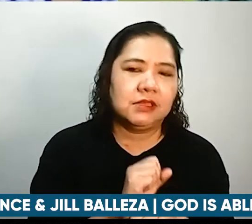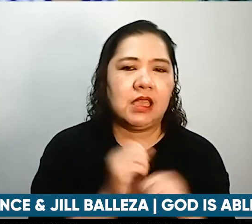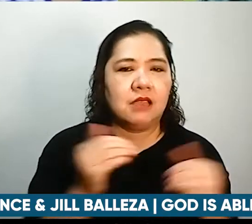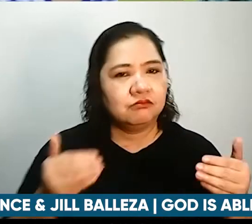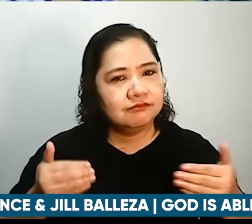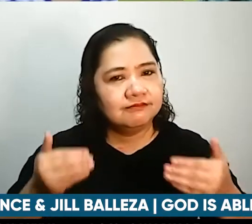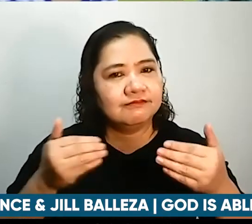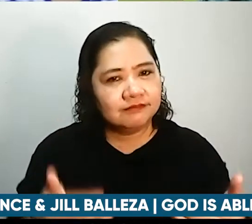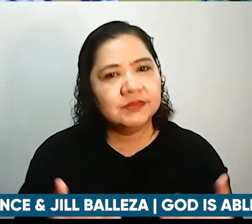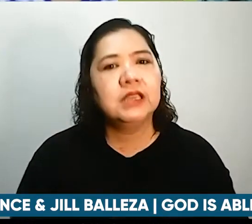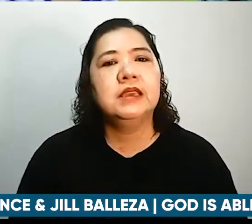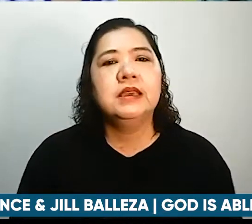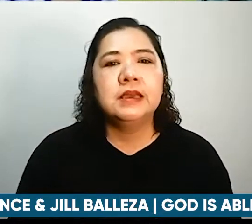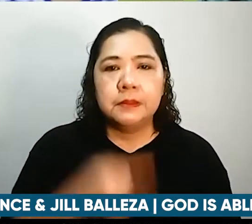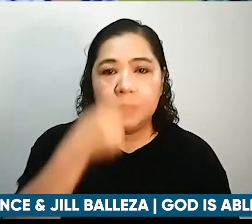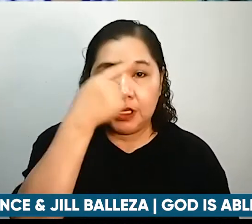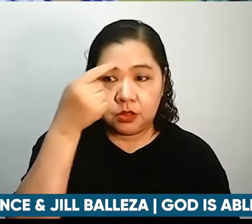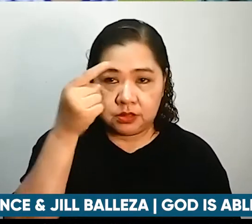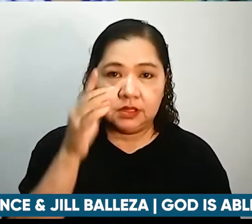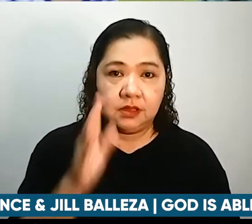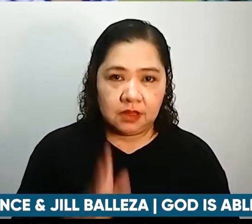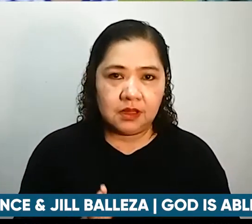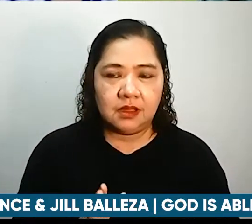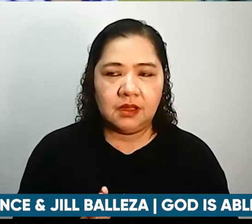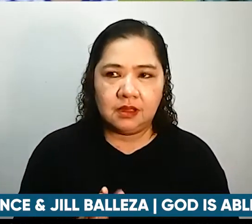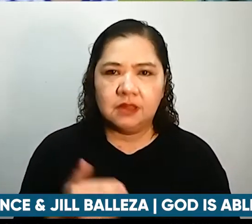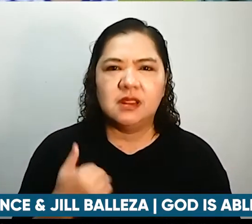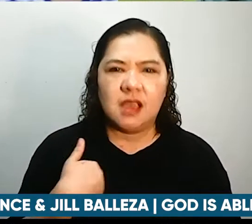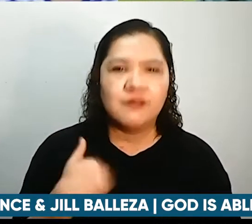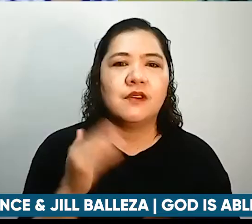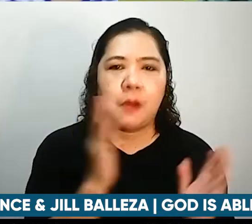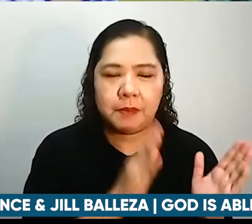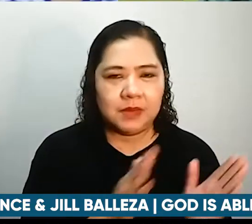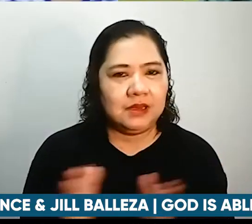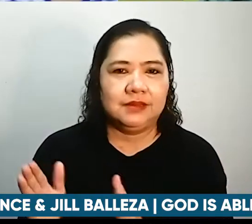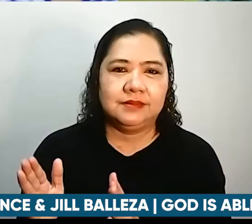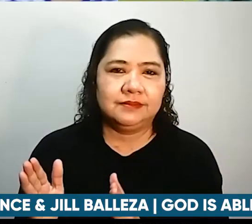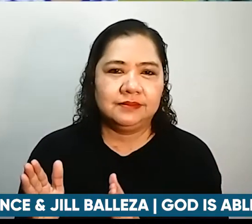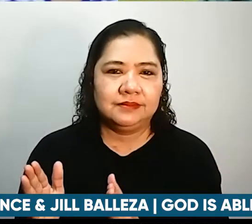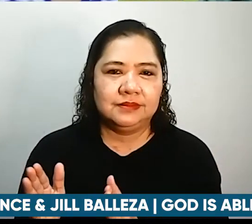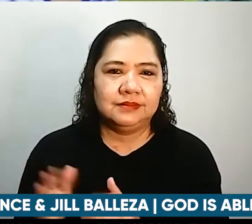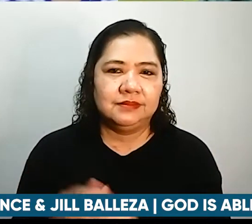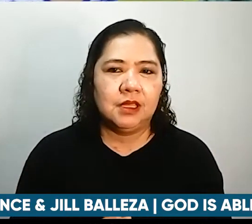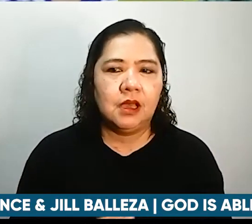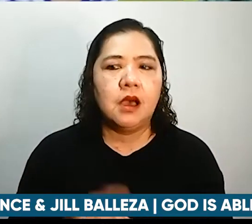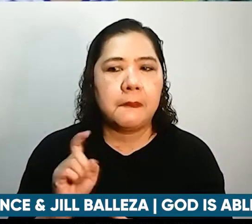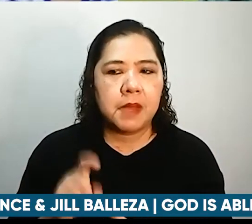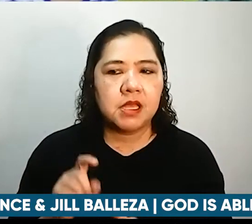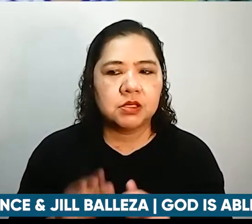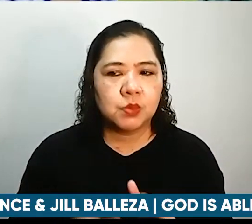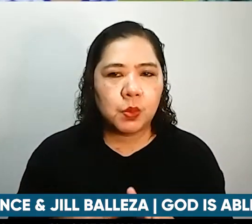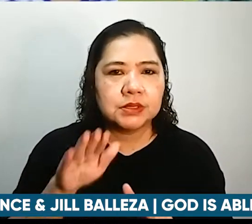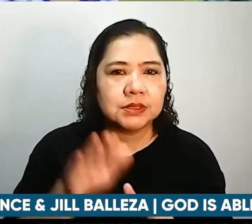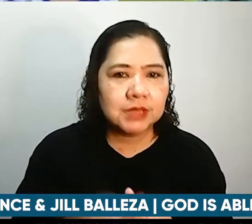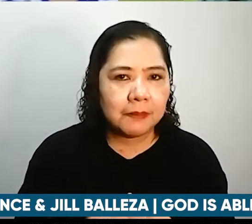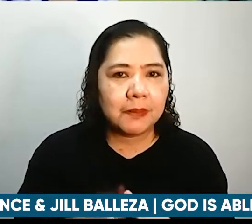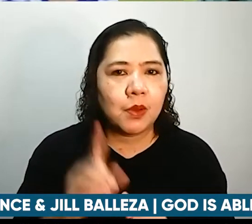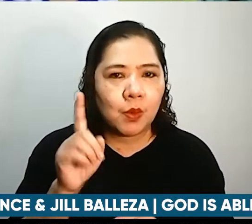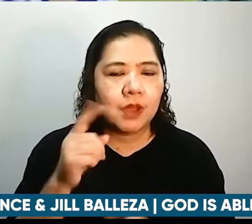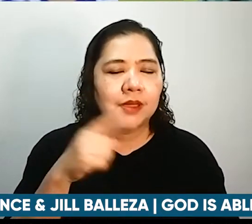Because, God is, you know, may plano siya. Kaya, one step at a time in obedience.